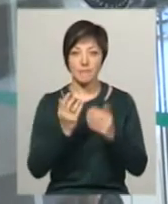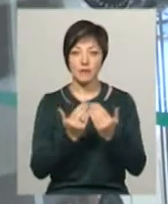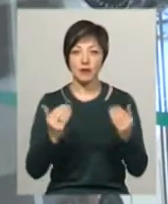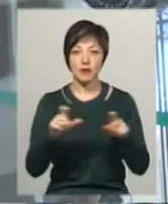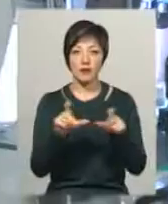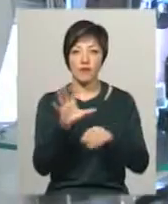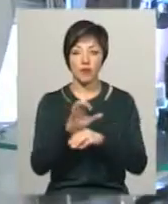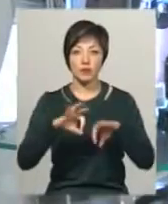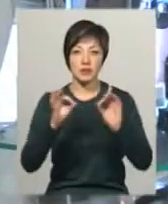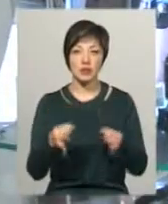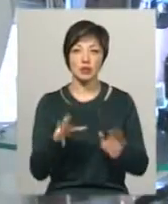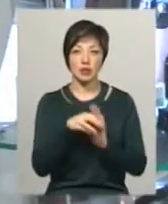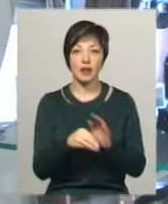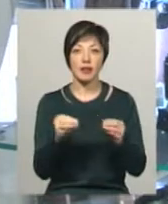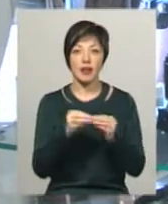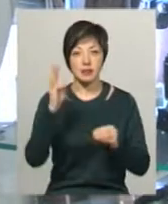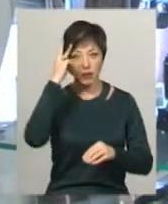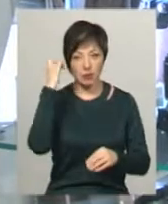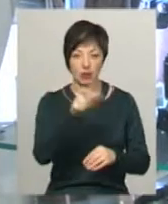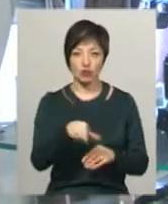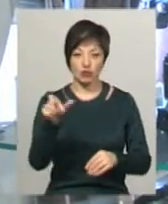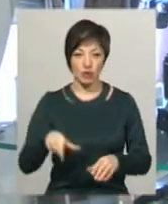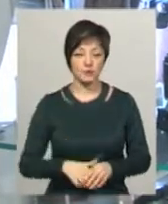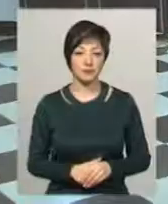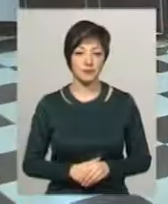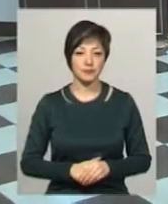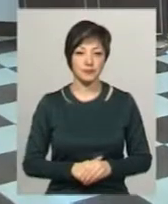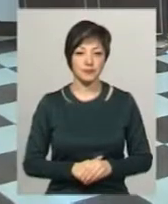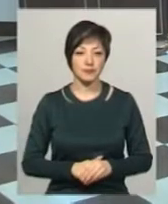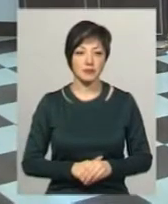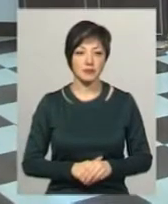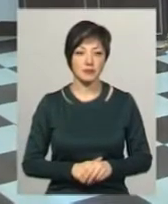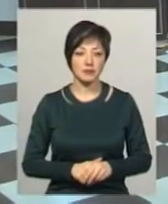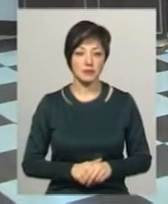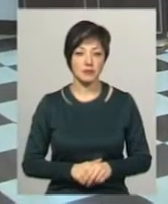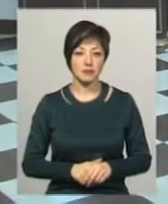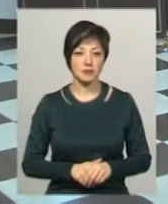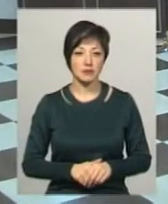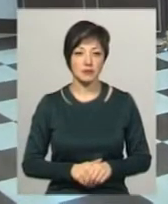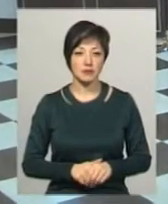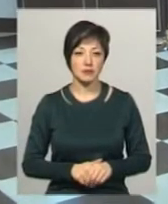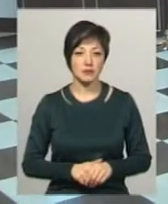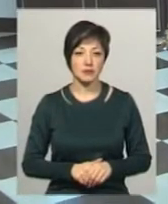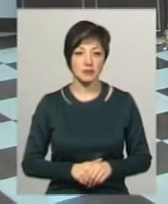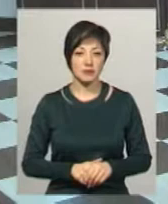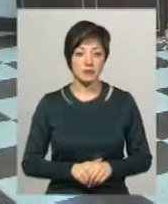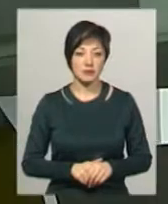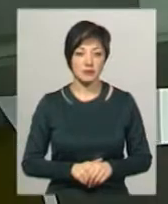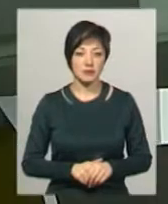фотомистецтва долучилися 10 хмельничан. Дарина Денисенко, Вікторія Бондар, Юрій Чорний. Новини Поділля. Центр.